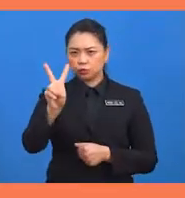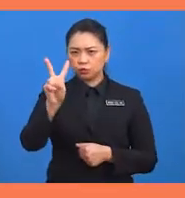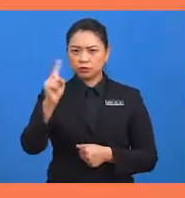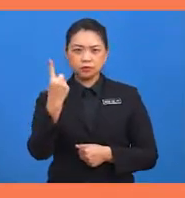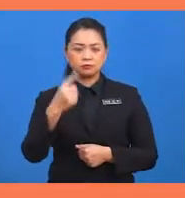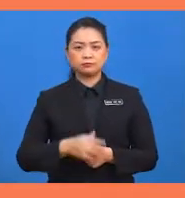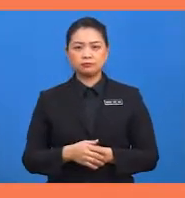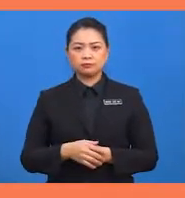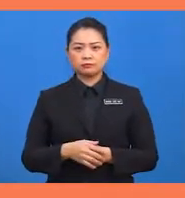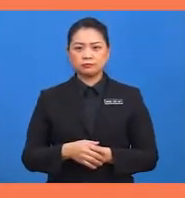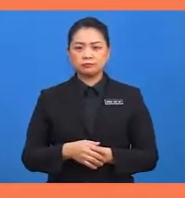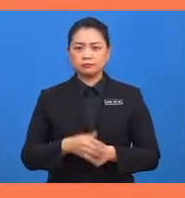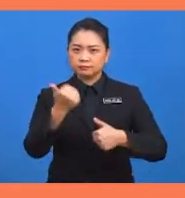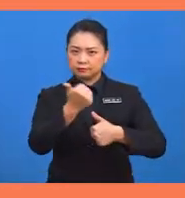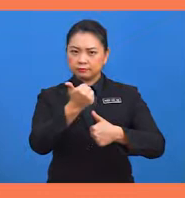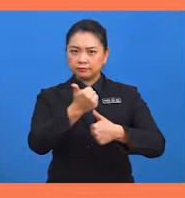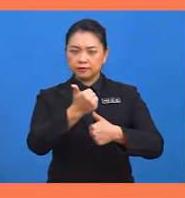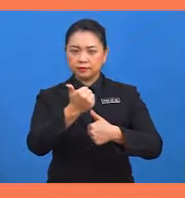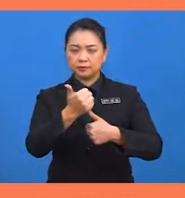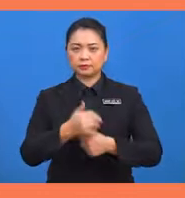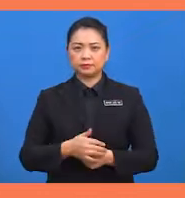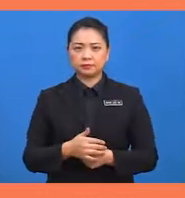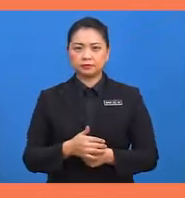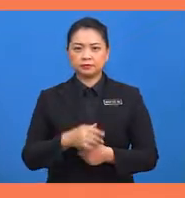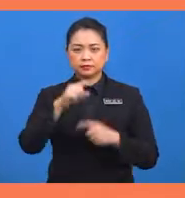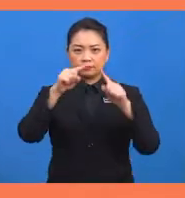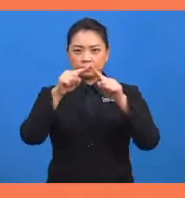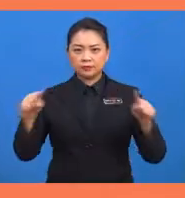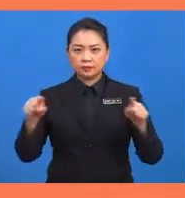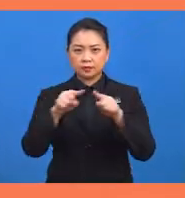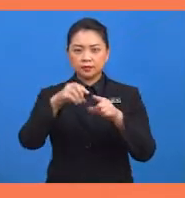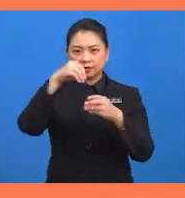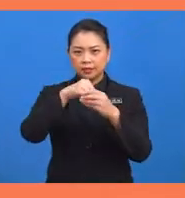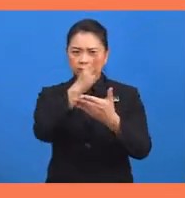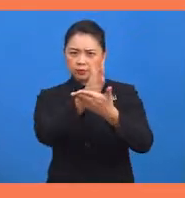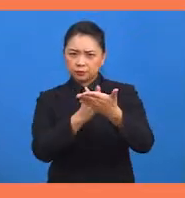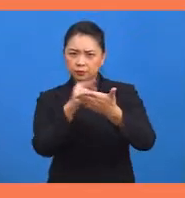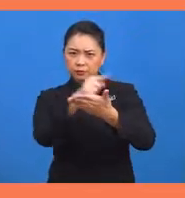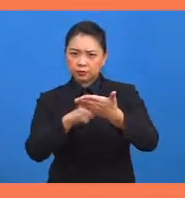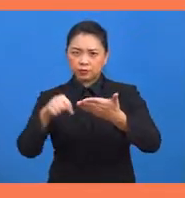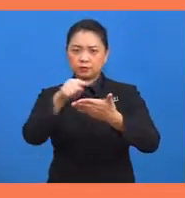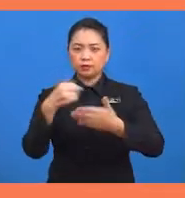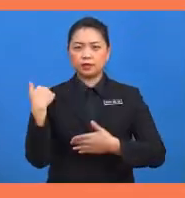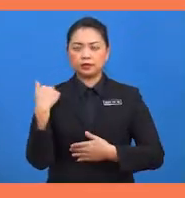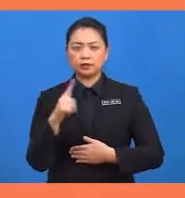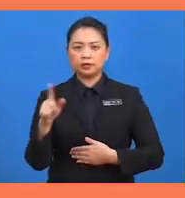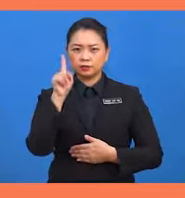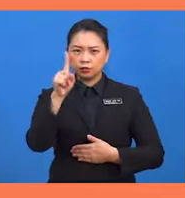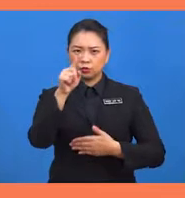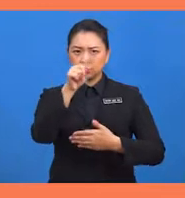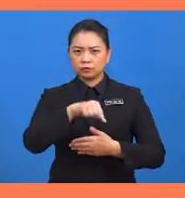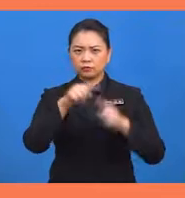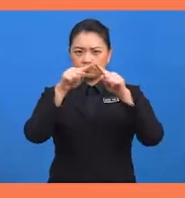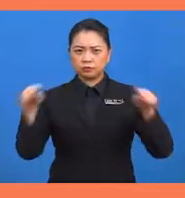iaitu Yang pertama, segitiga dalam semibulatan ialah satu segitiga